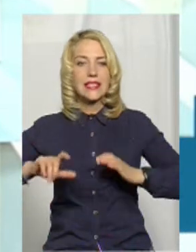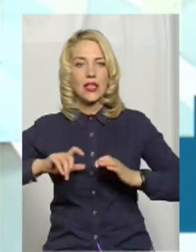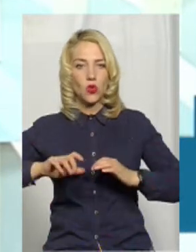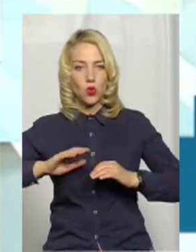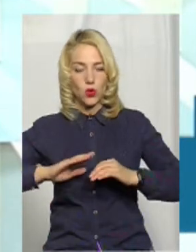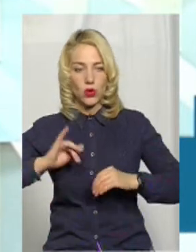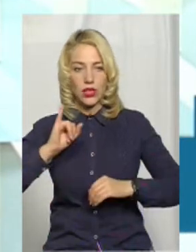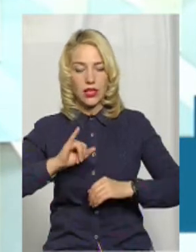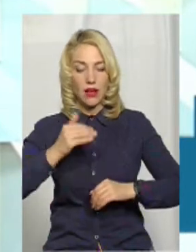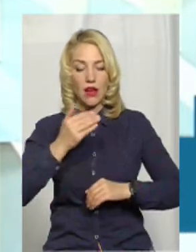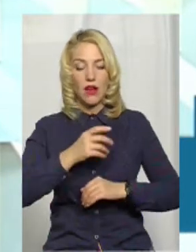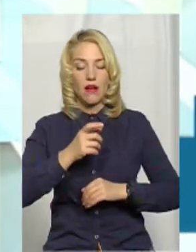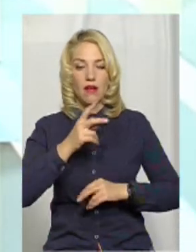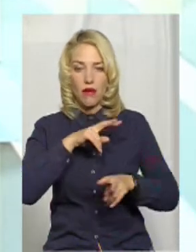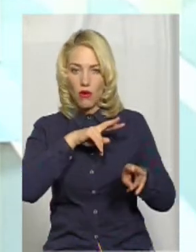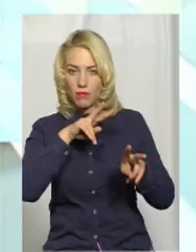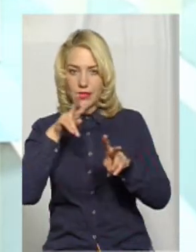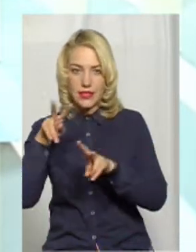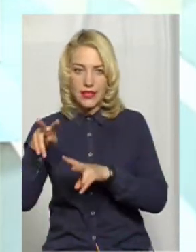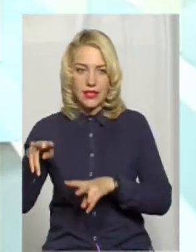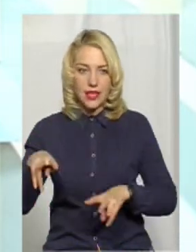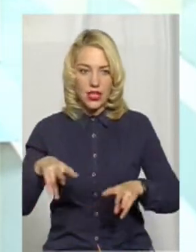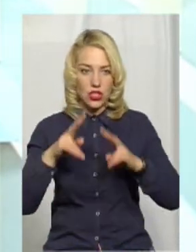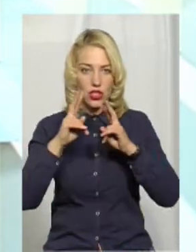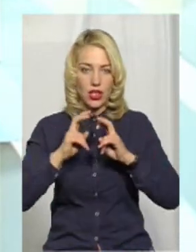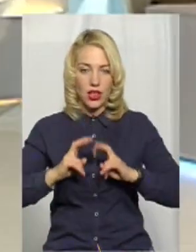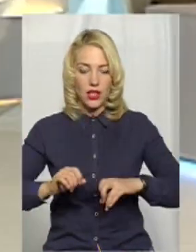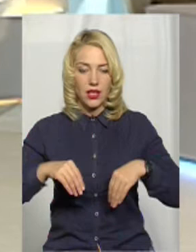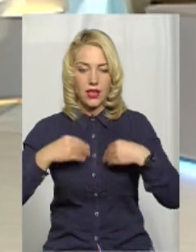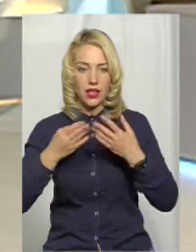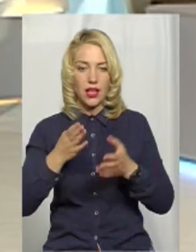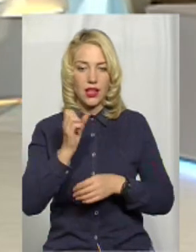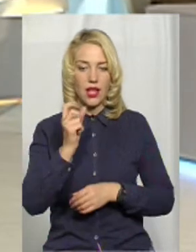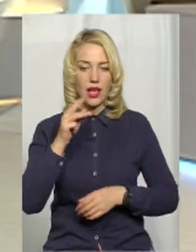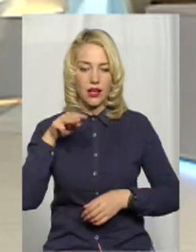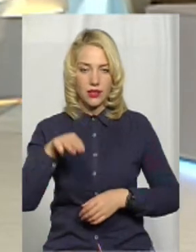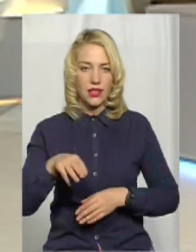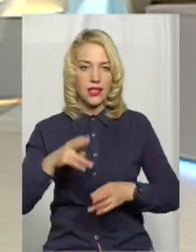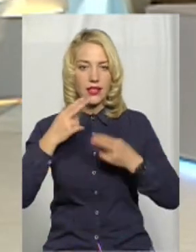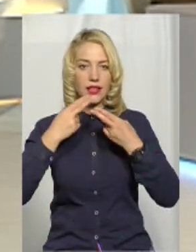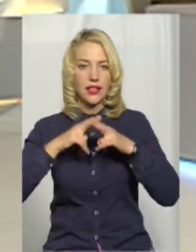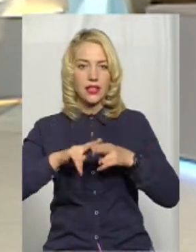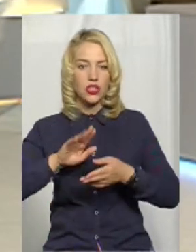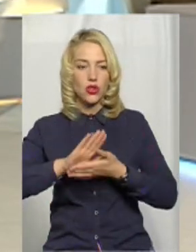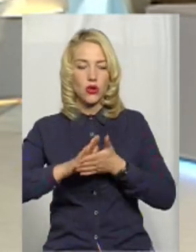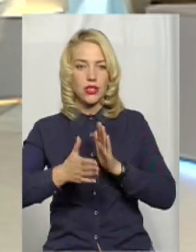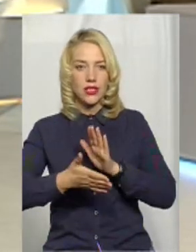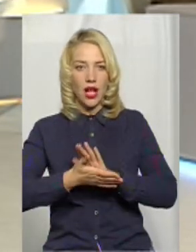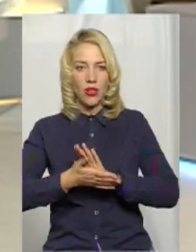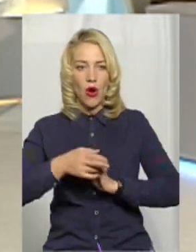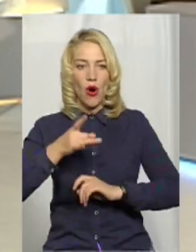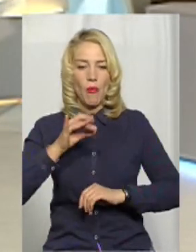обстежили. І, звісно ж, надали акт технічного стану про всі ті